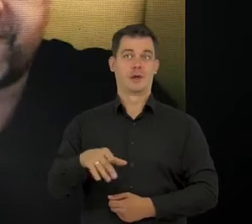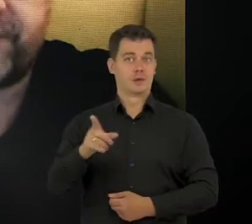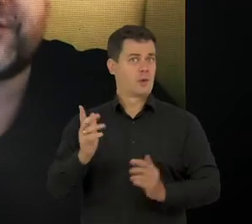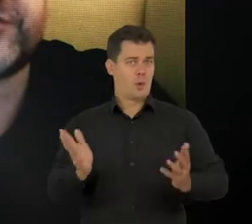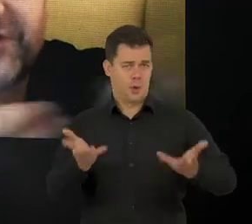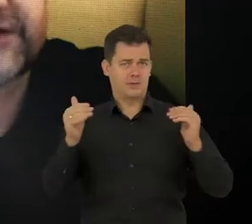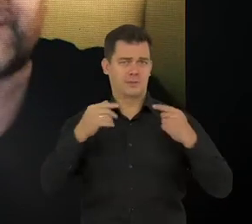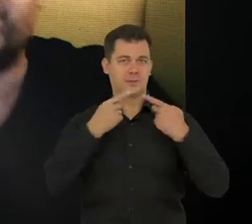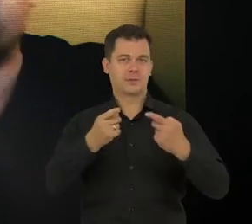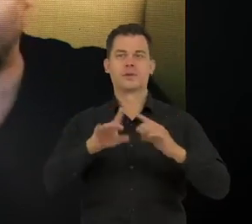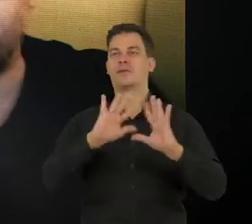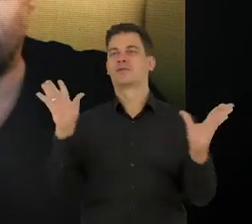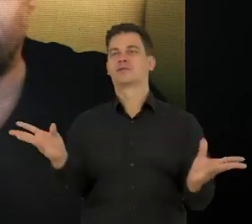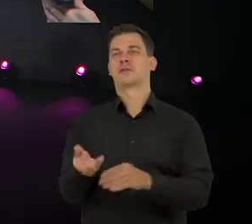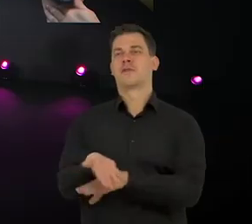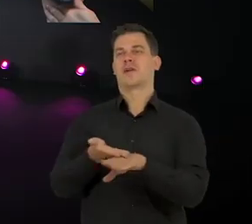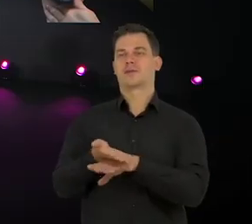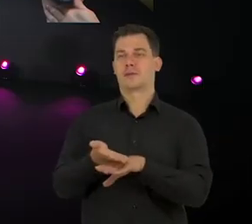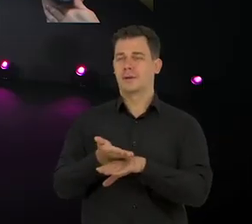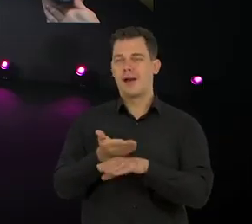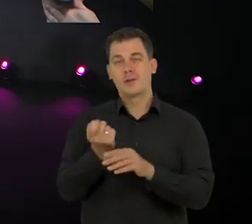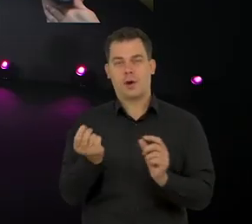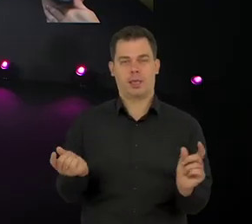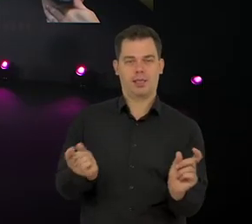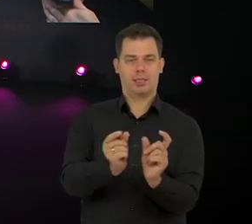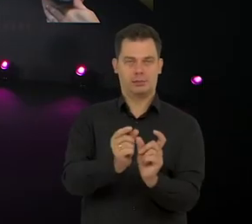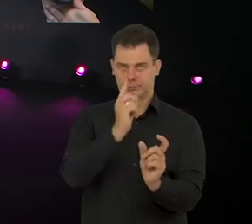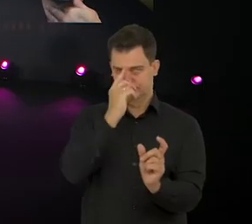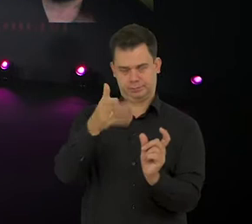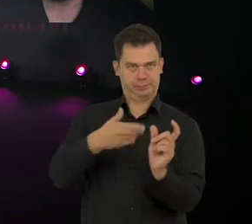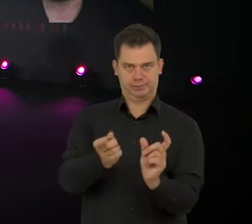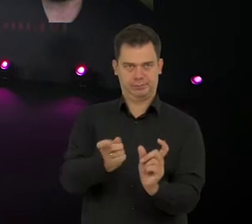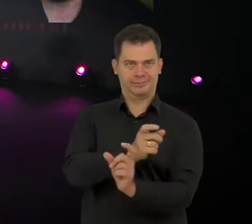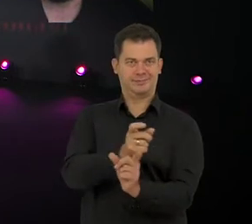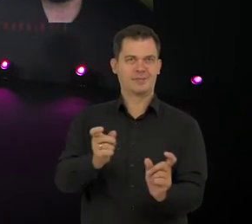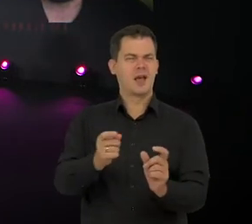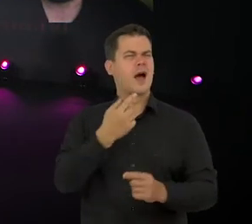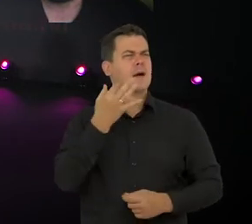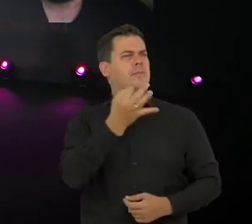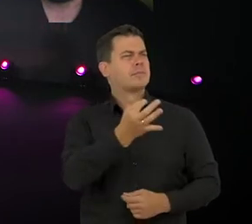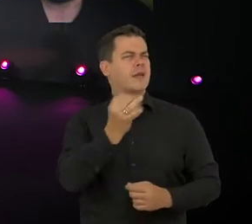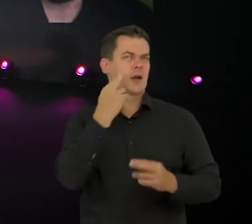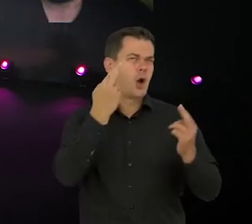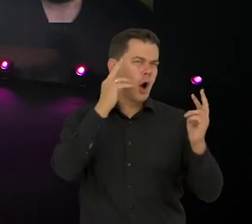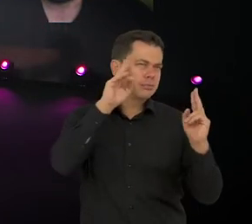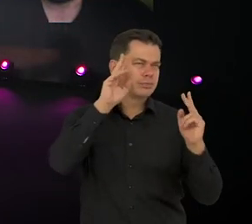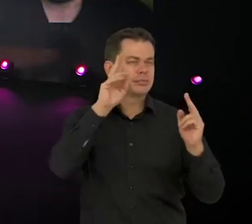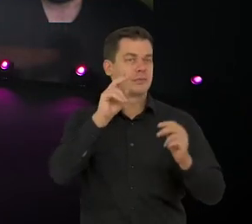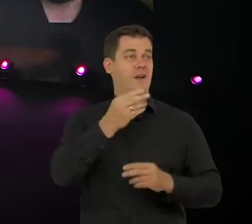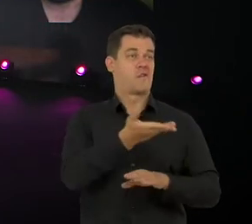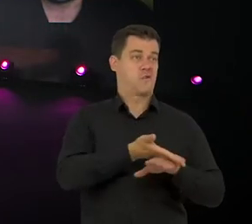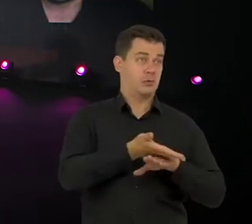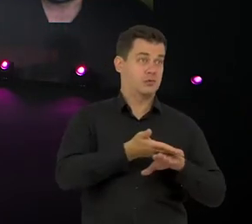łatwo jest powiedzieć, wiesz, to jest wszystko fałszywe. Dobra, to powiedz mi, w jaki sposób można odróżnić jeden fake news od drugiego?